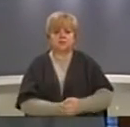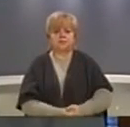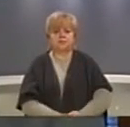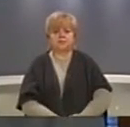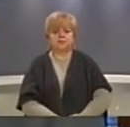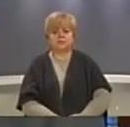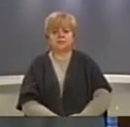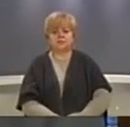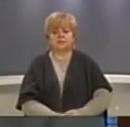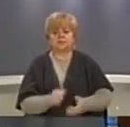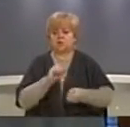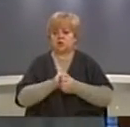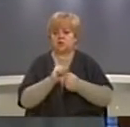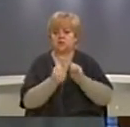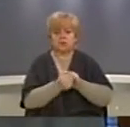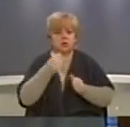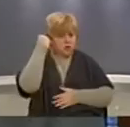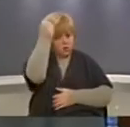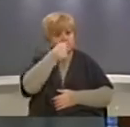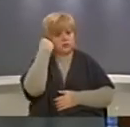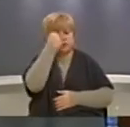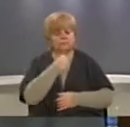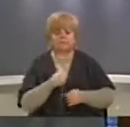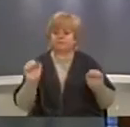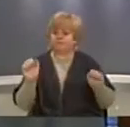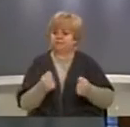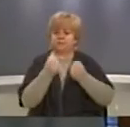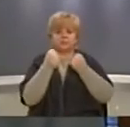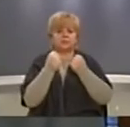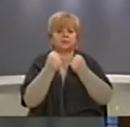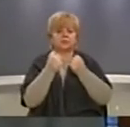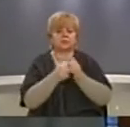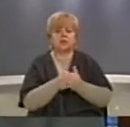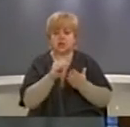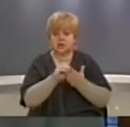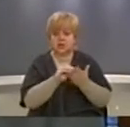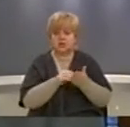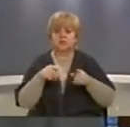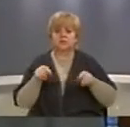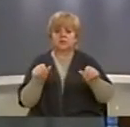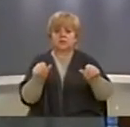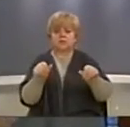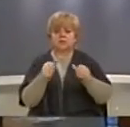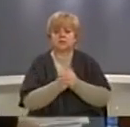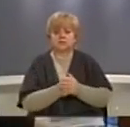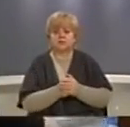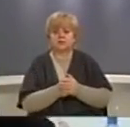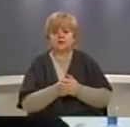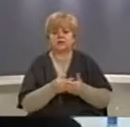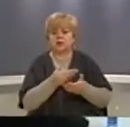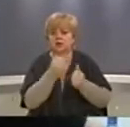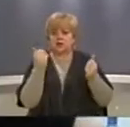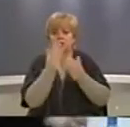Lufta në Kosovë ka komplikuar dhe veshtirësuar për sëdurën e regjistrimit të pronave për mungjesin e